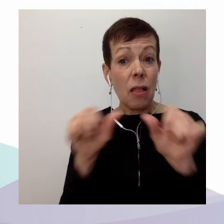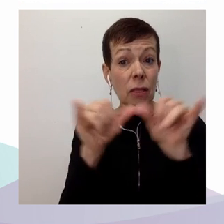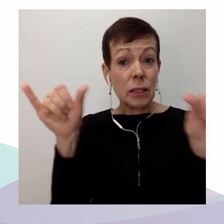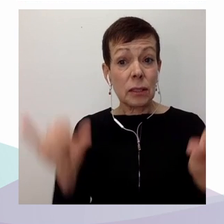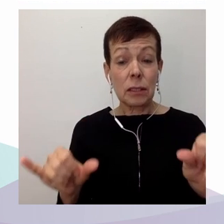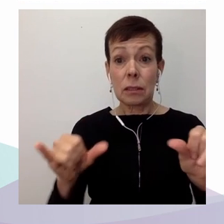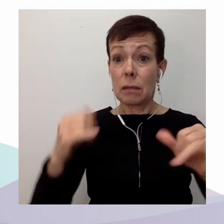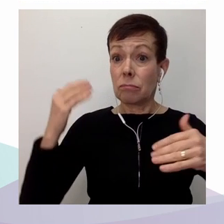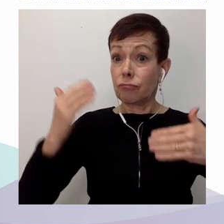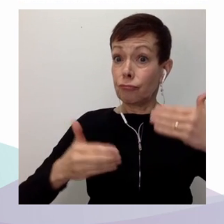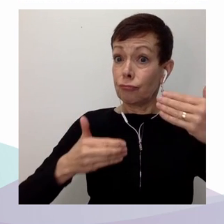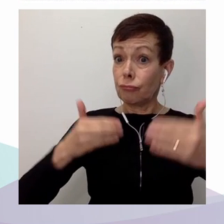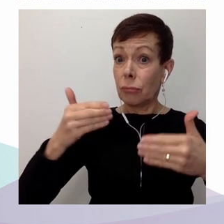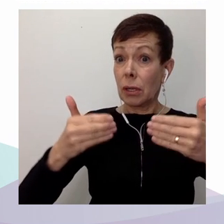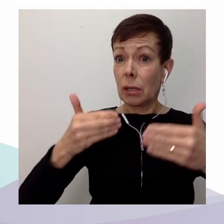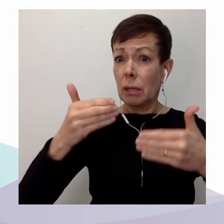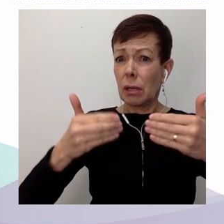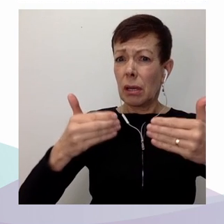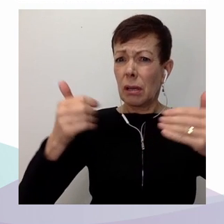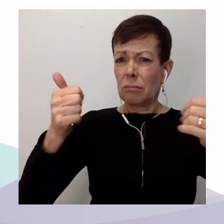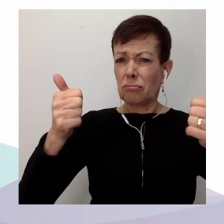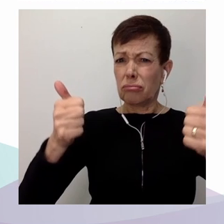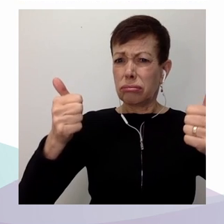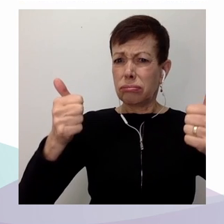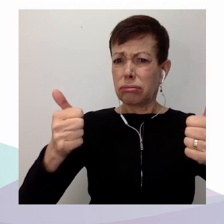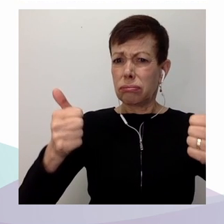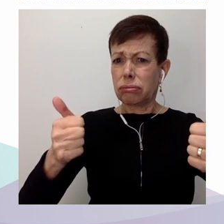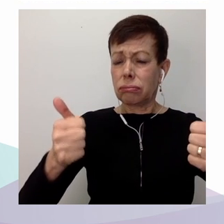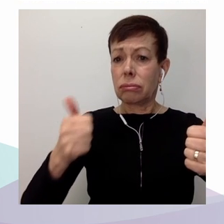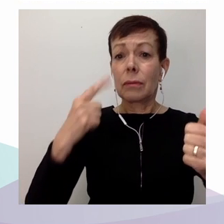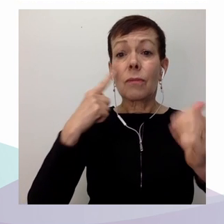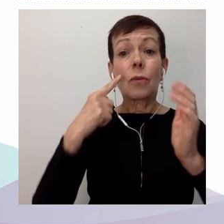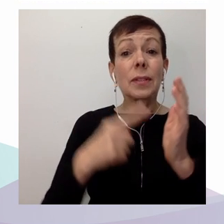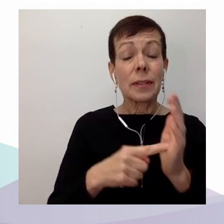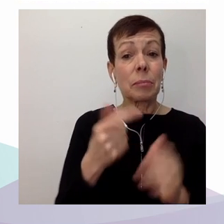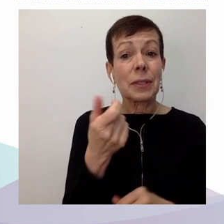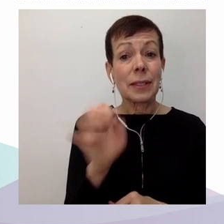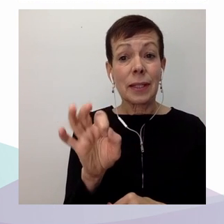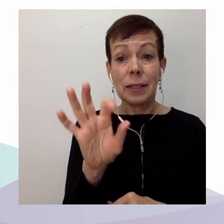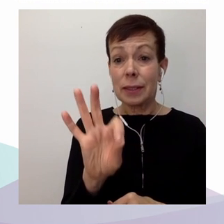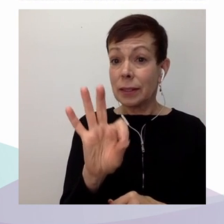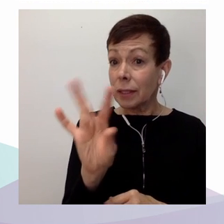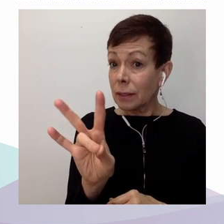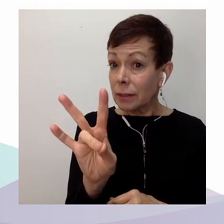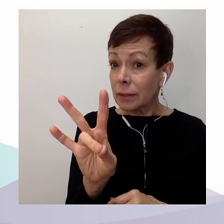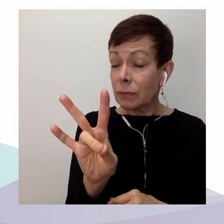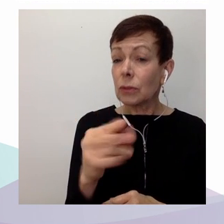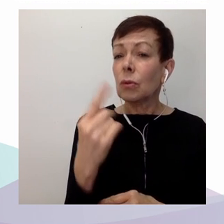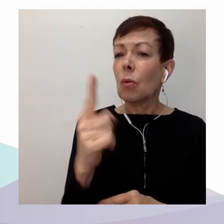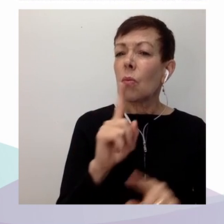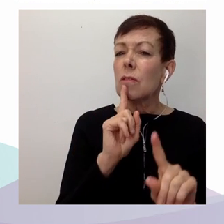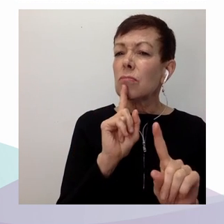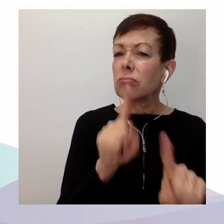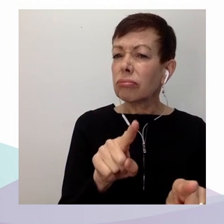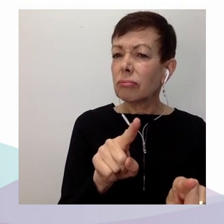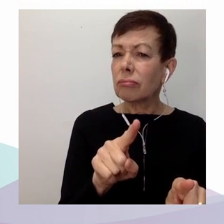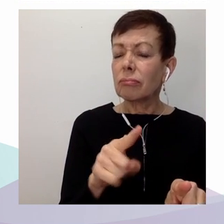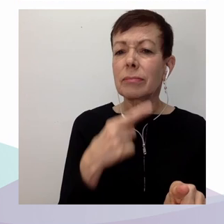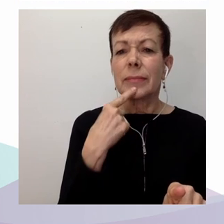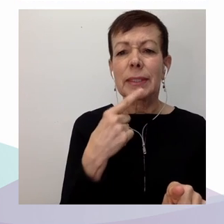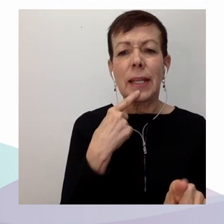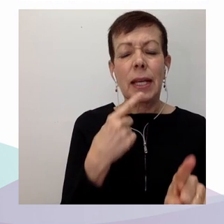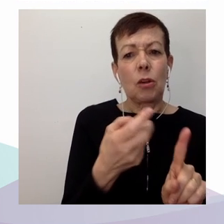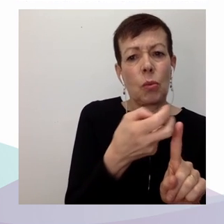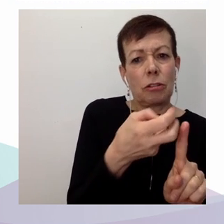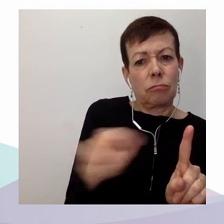Pensons à la réforme de 97 qui était fondée sur le virage ambulatoire, la désinstitutionnalisation et les mises à pied